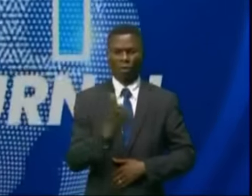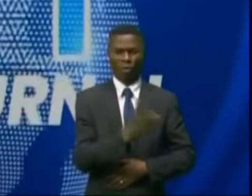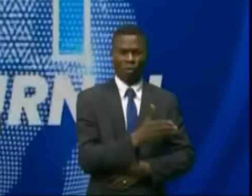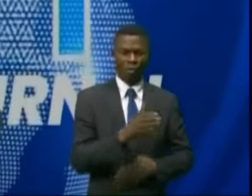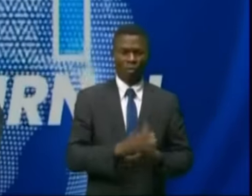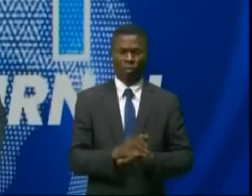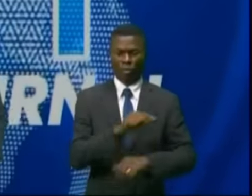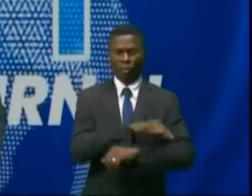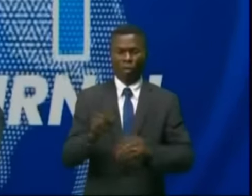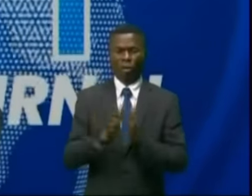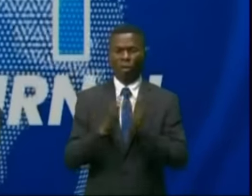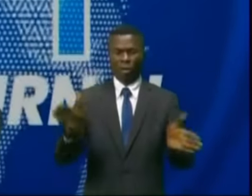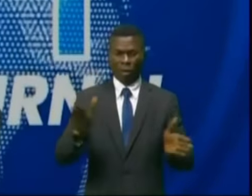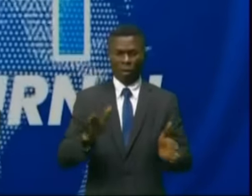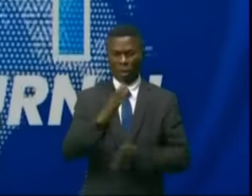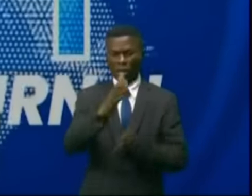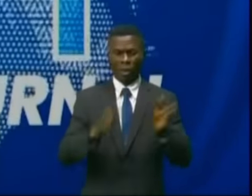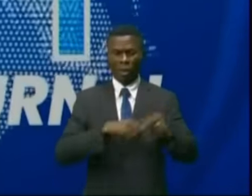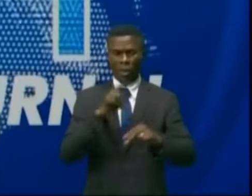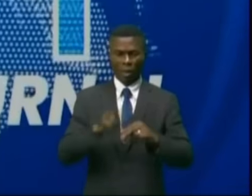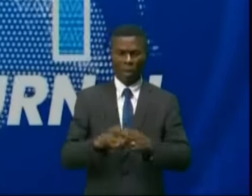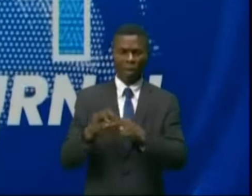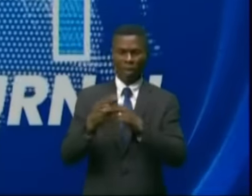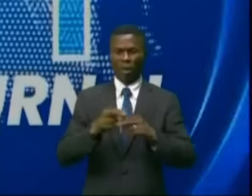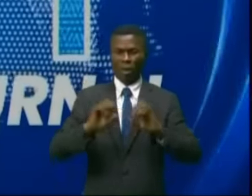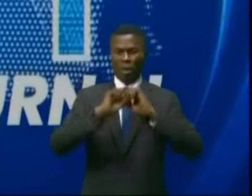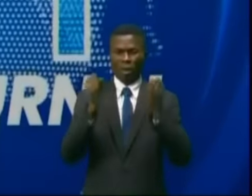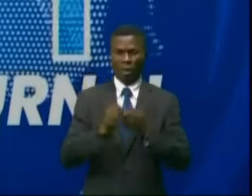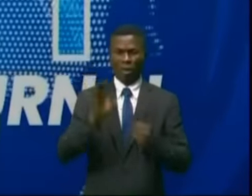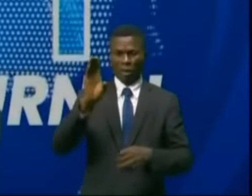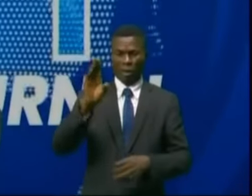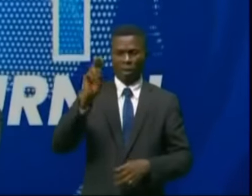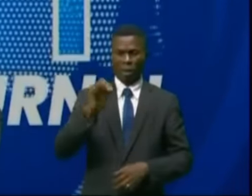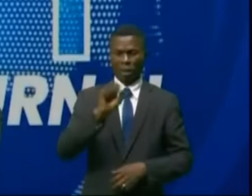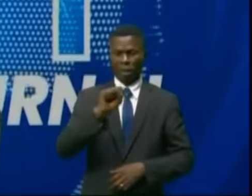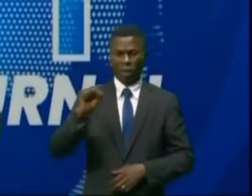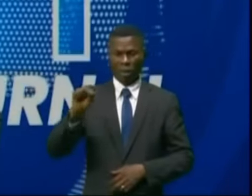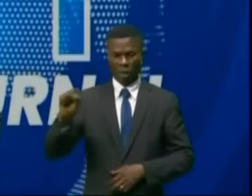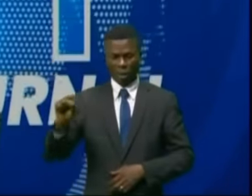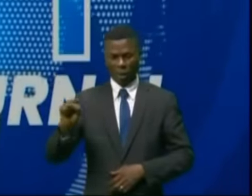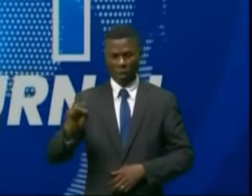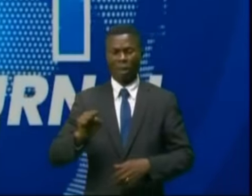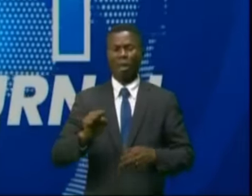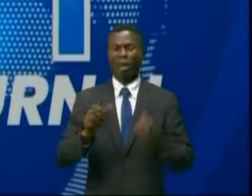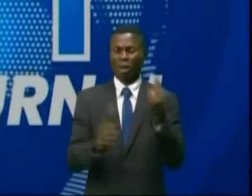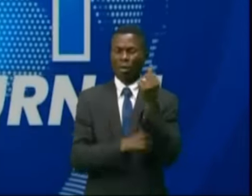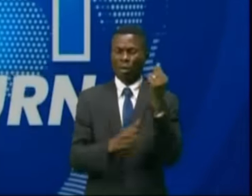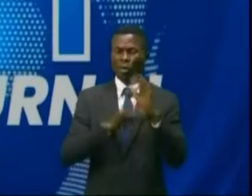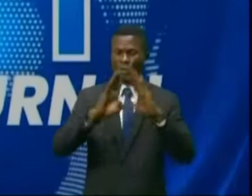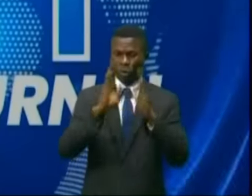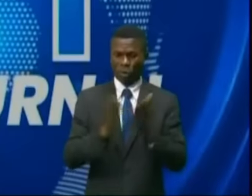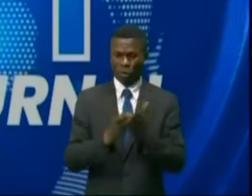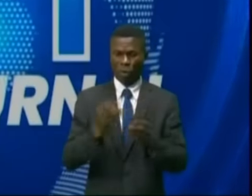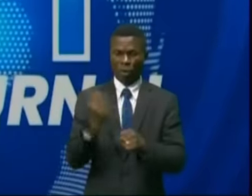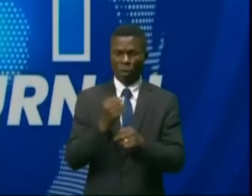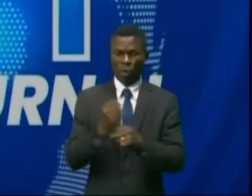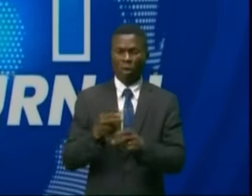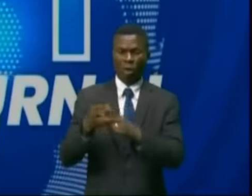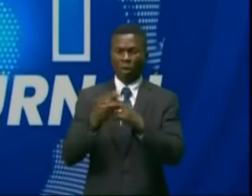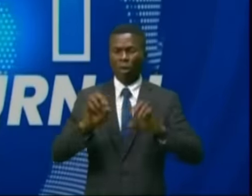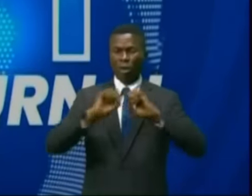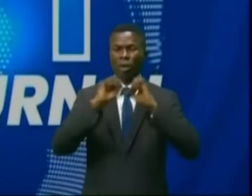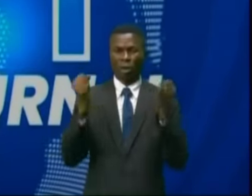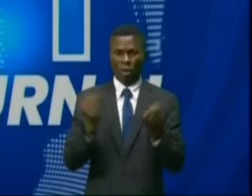La direction générale de la Caisse nationale de sécurité sociale informe les partenaires et prestataires sociaux du Régime général de sécurité